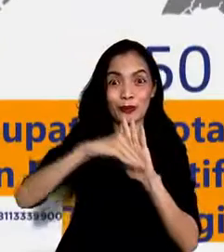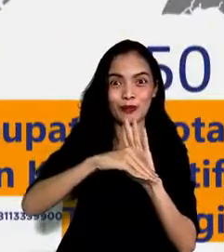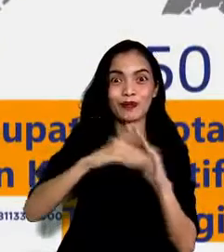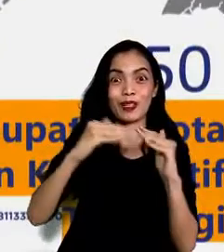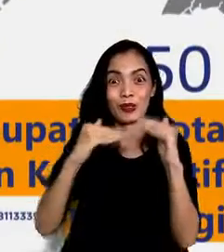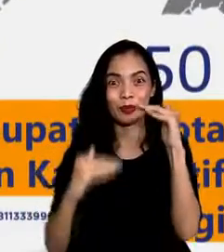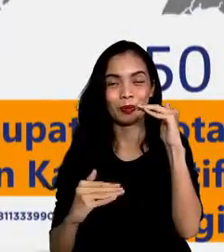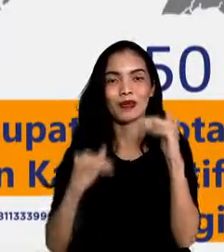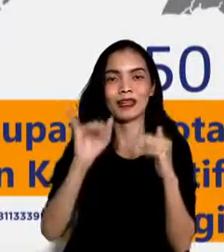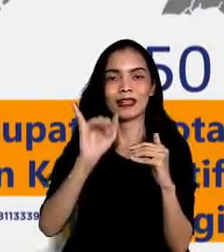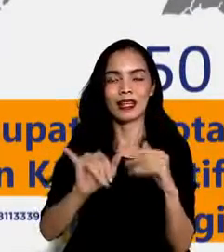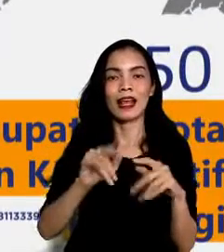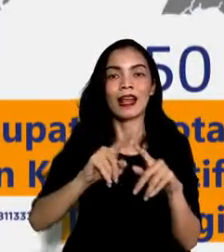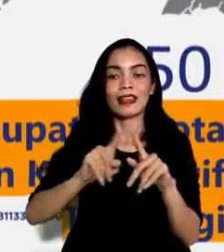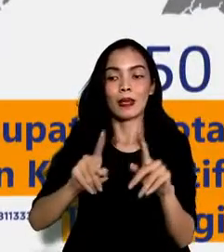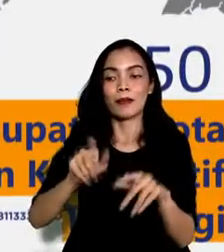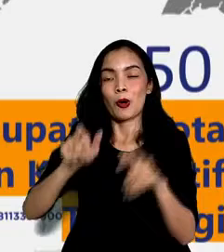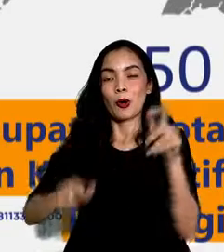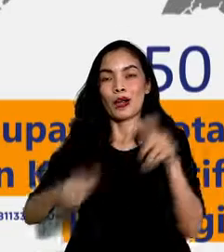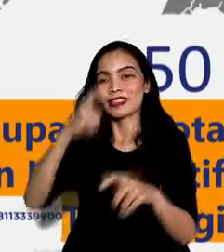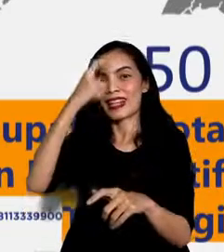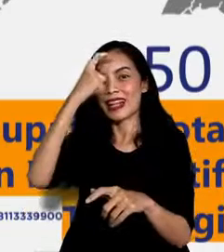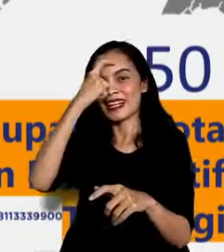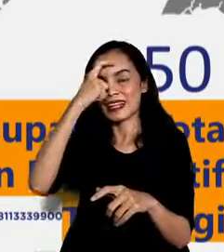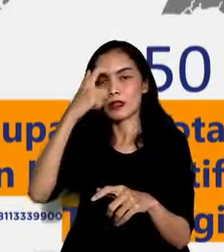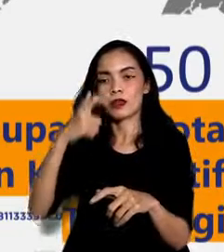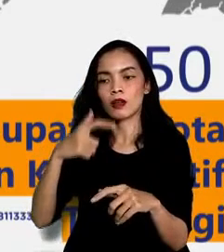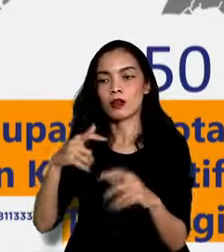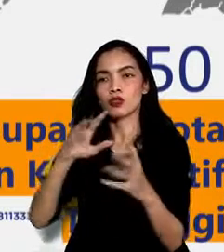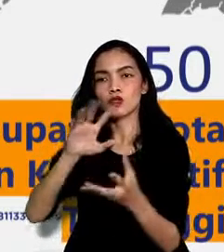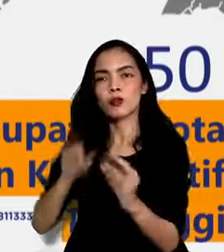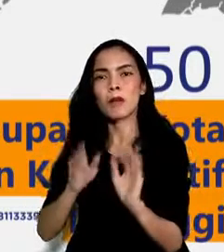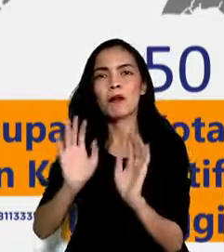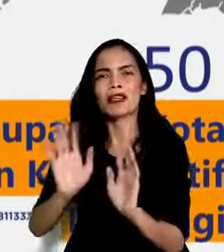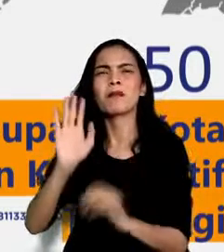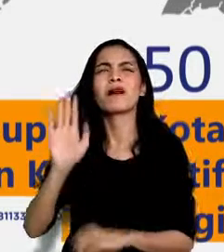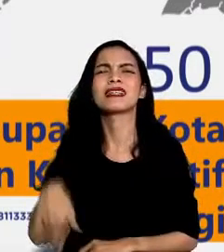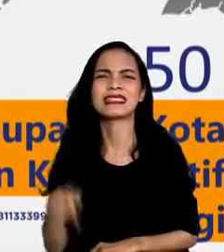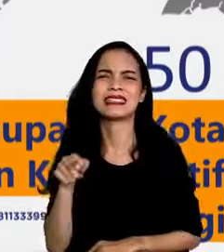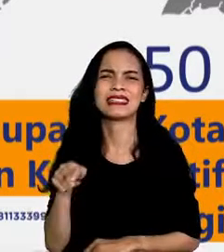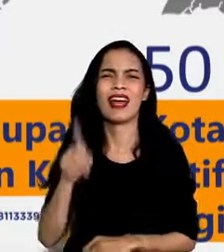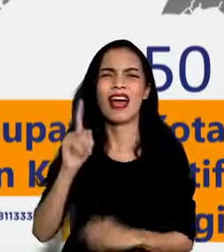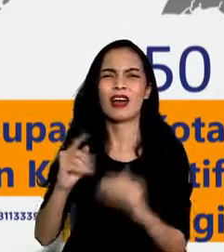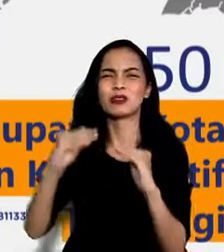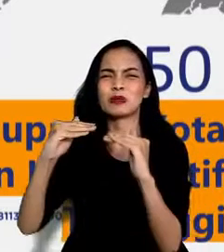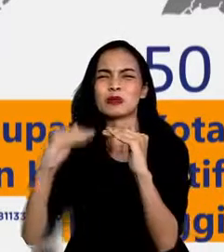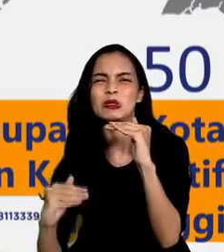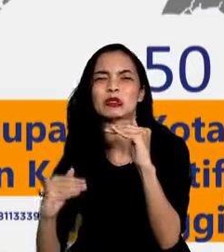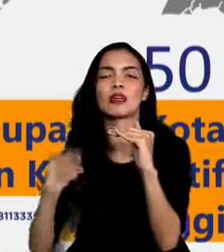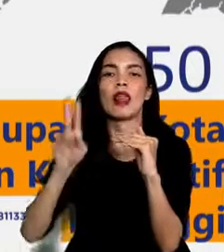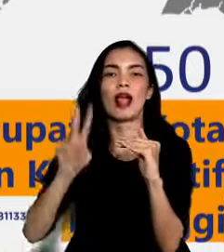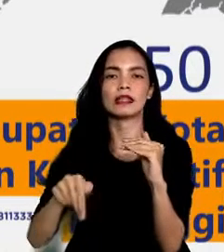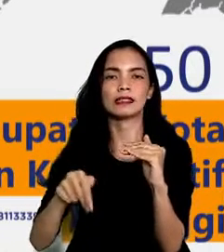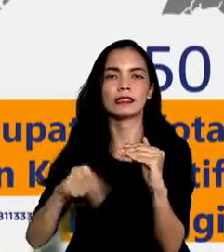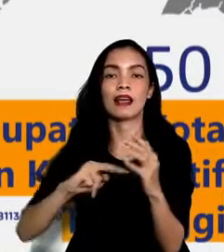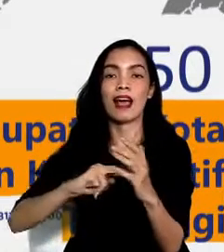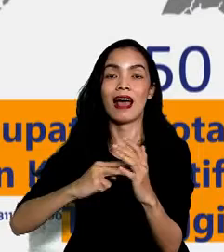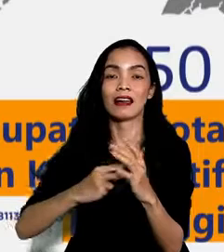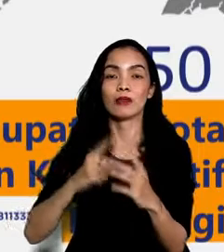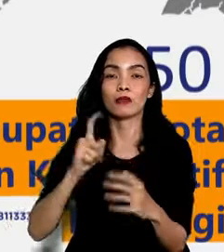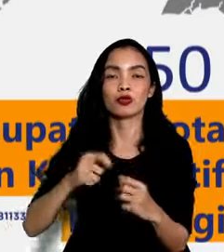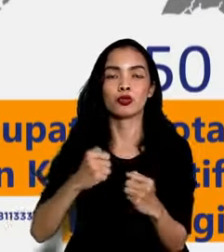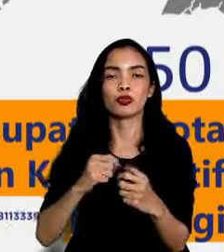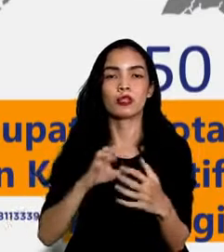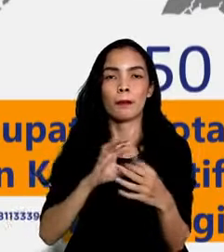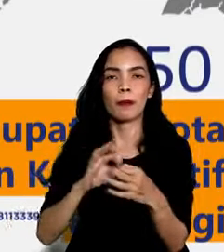namun kasus aktif yang ada juga harus terus ditekan. Dan ini tentunya memerlukan upaya yang besar agar